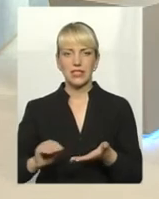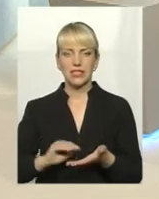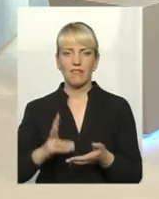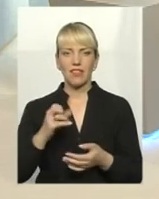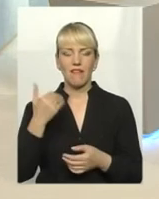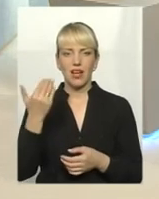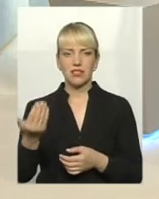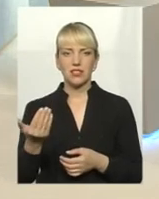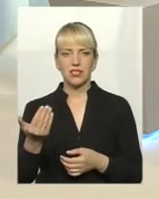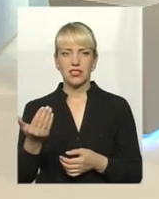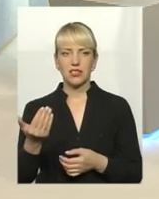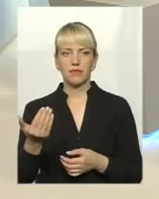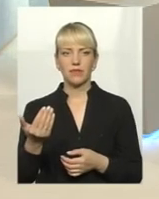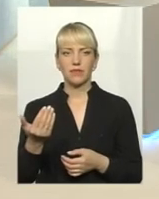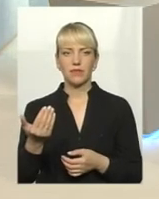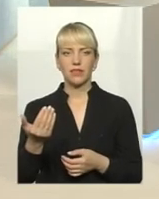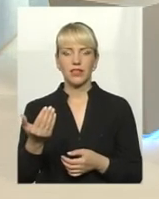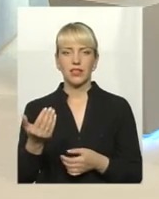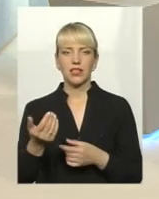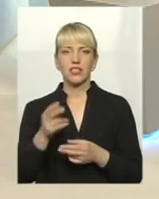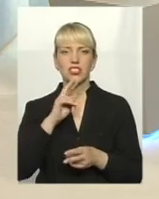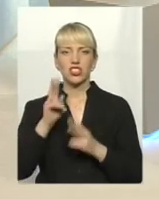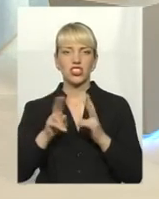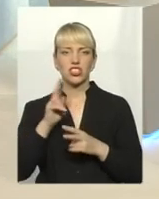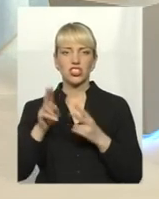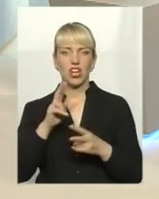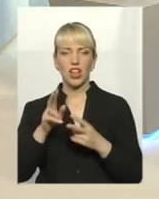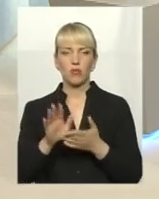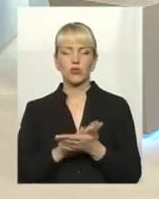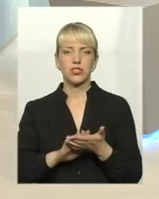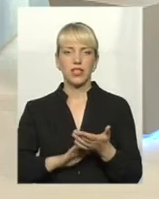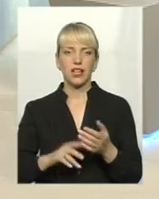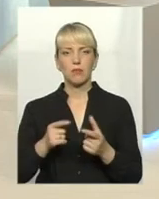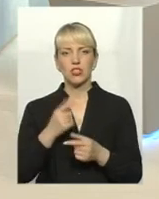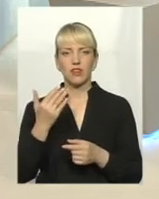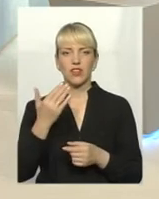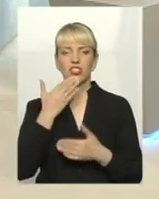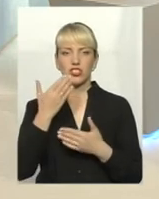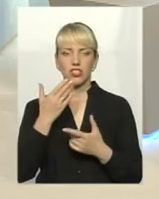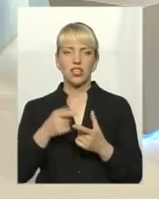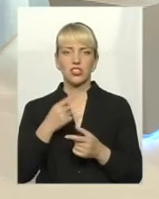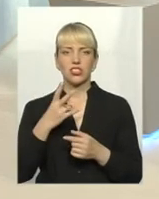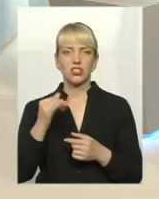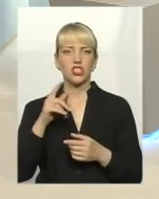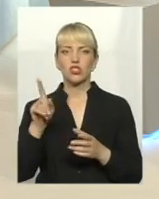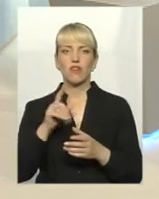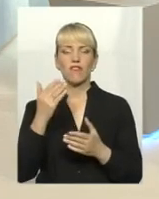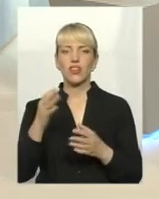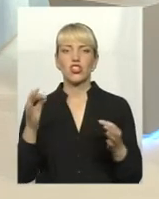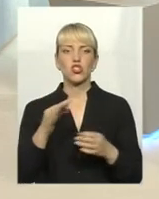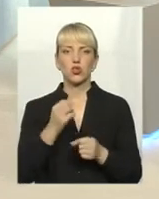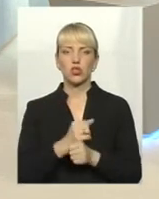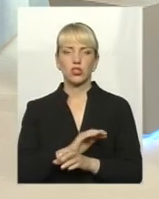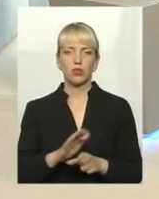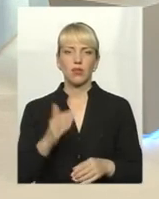написав... Скаргу на мене написали. Я не знаю, чи є вона, чи ви читали її чи ні. Що ви не приймаєте ніяких мір.